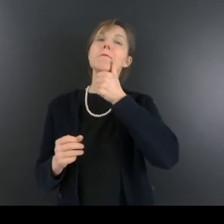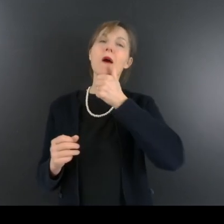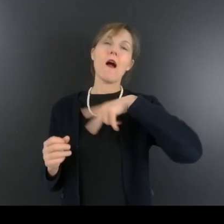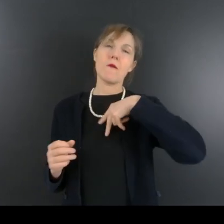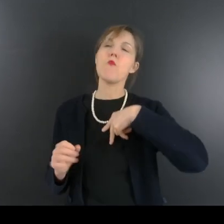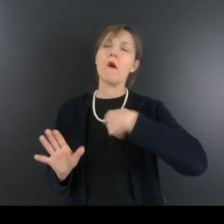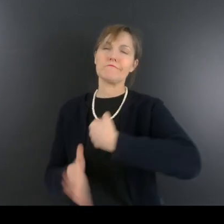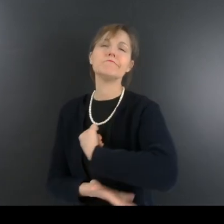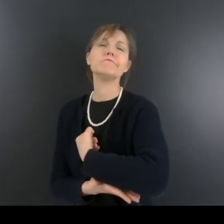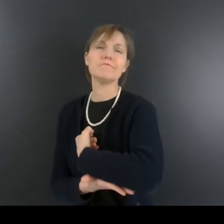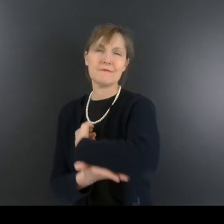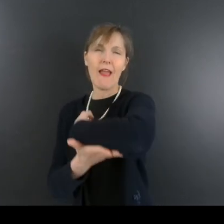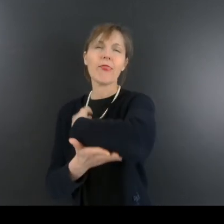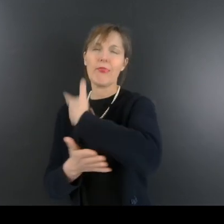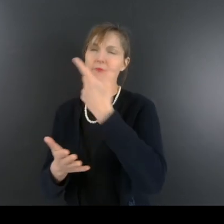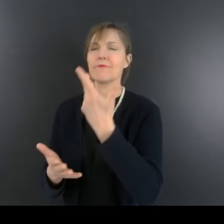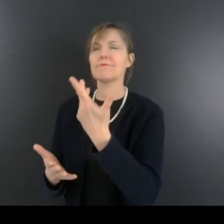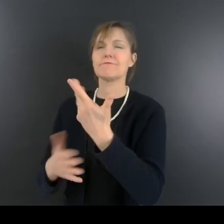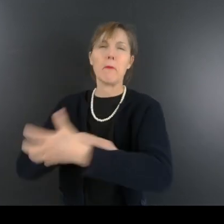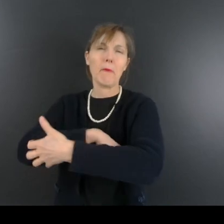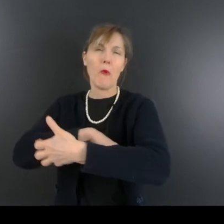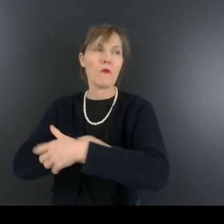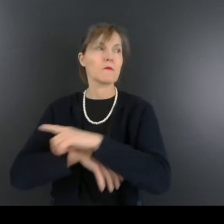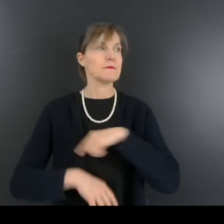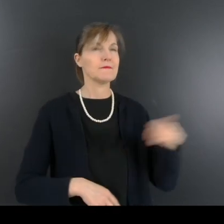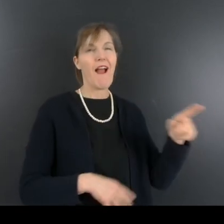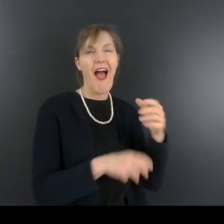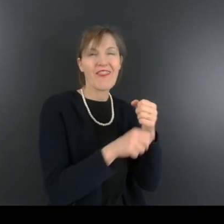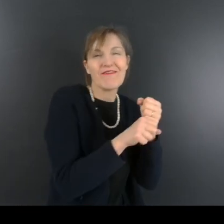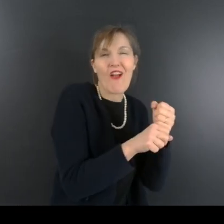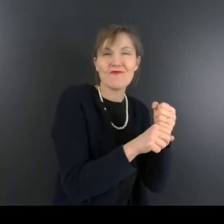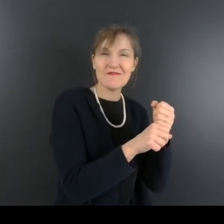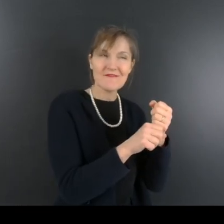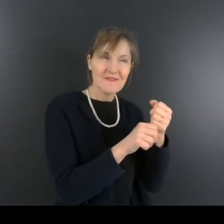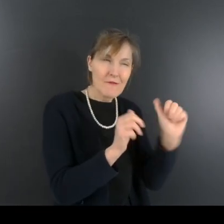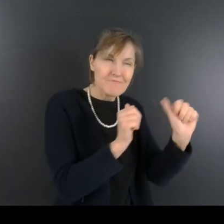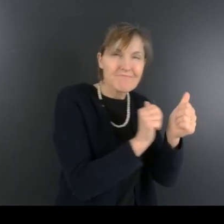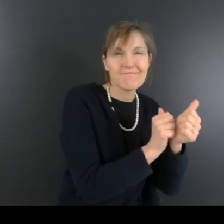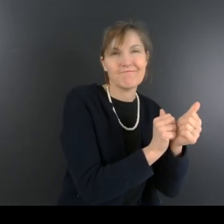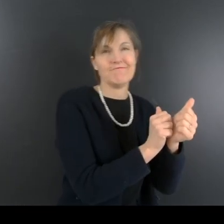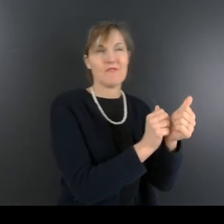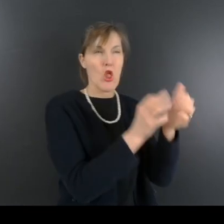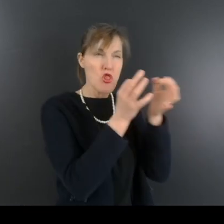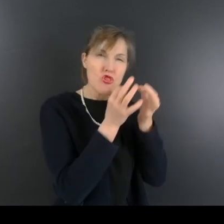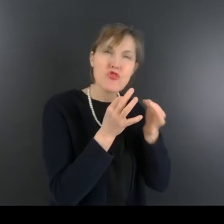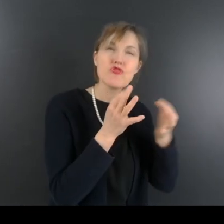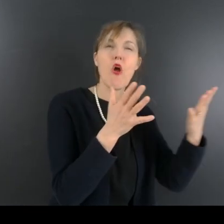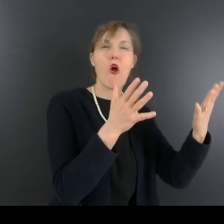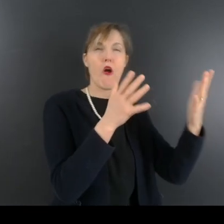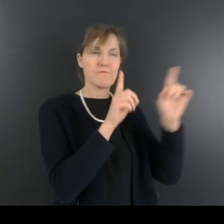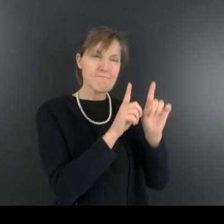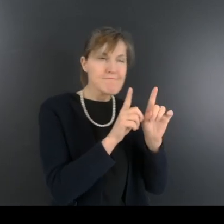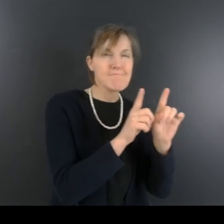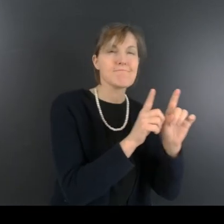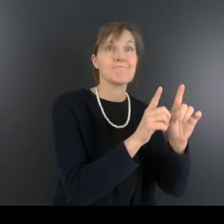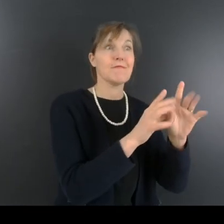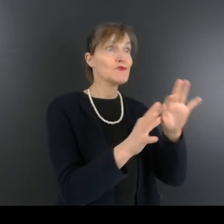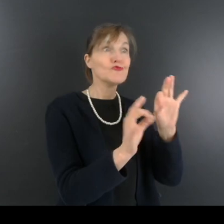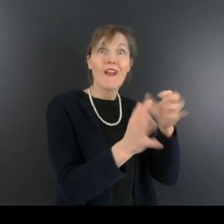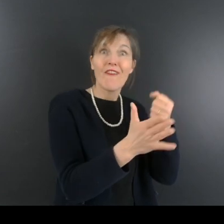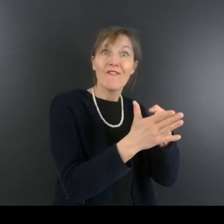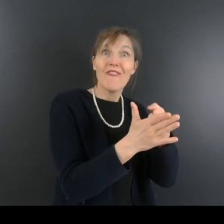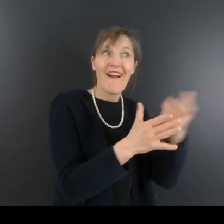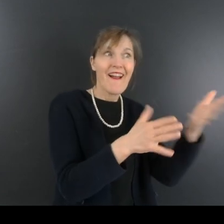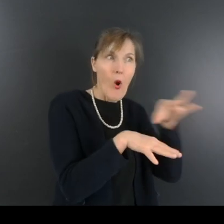l'humanité qu'elle se tournait. Elle s'attacha à John, lui consacra du temps et en fin de compte le